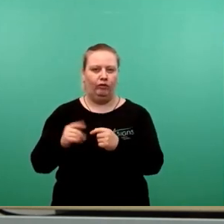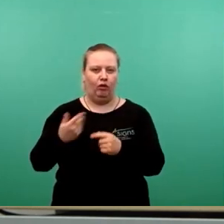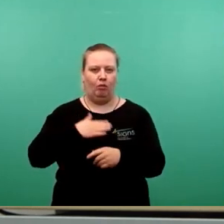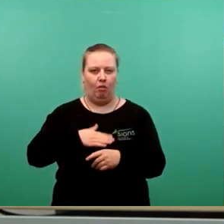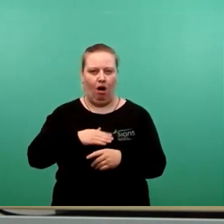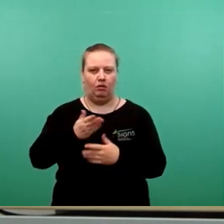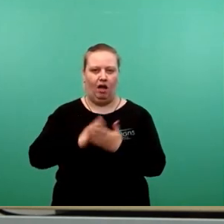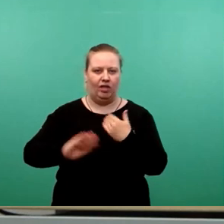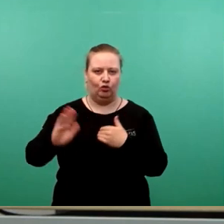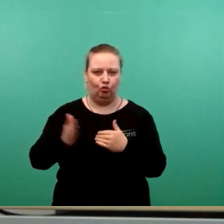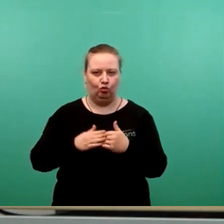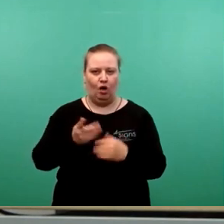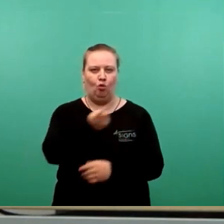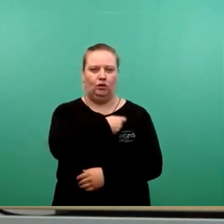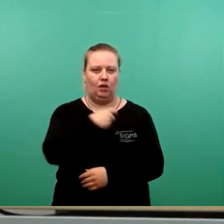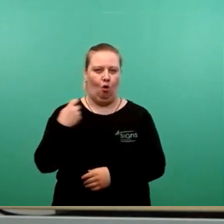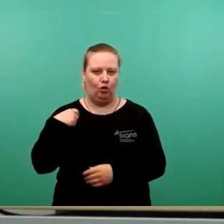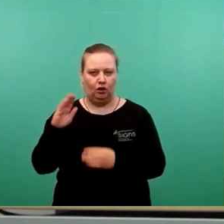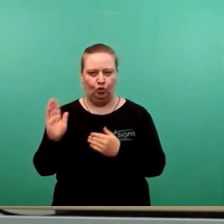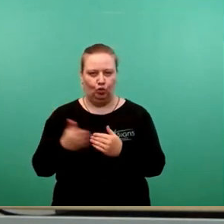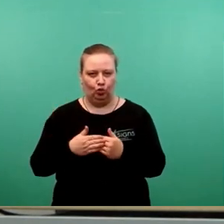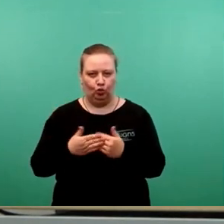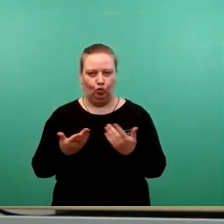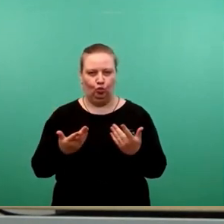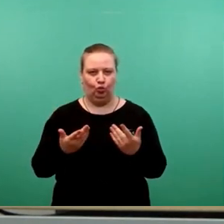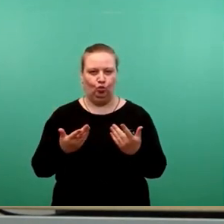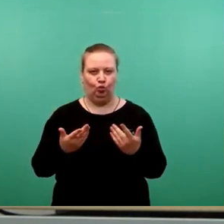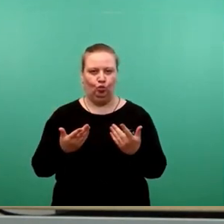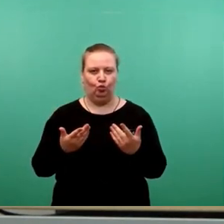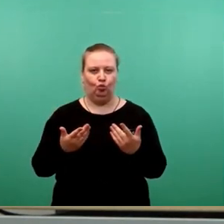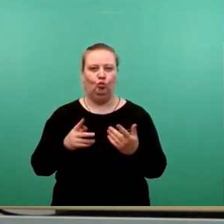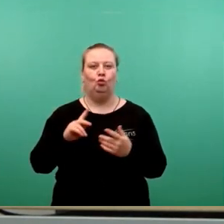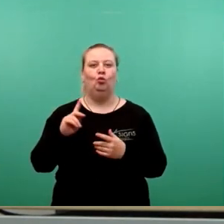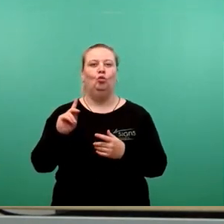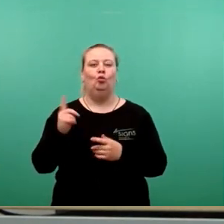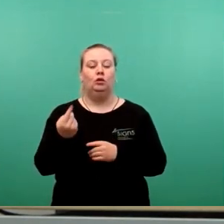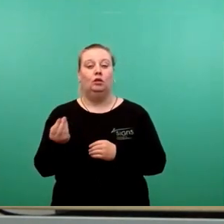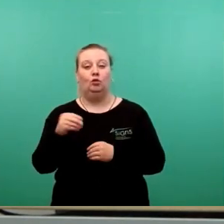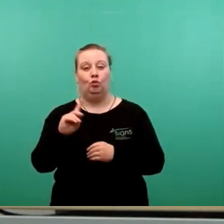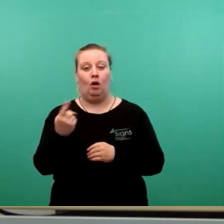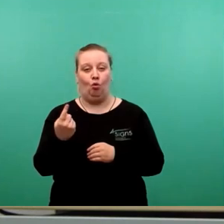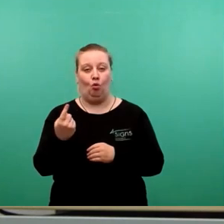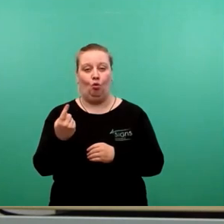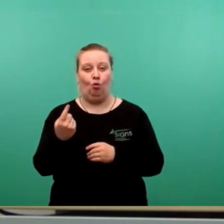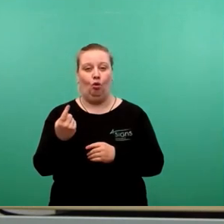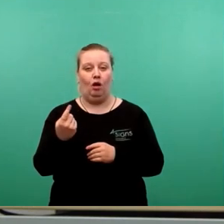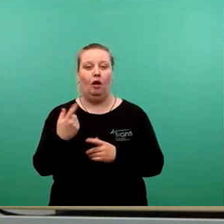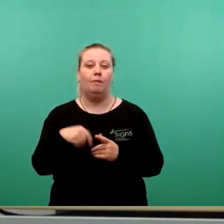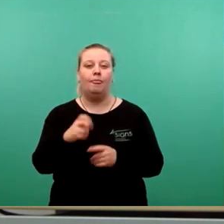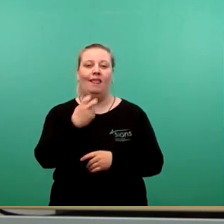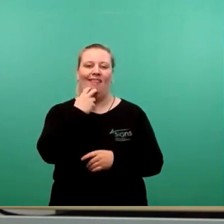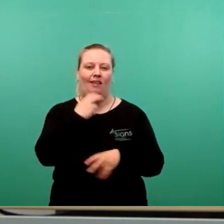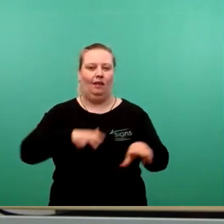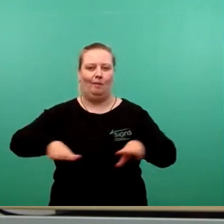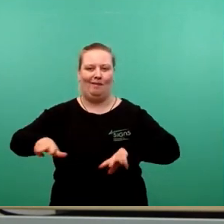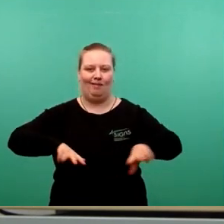Saunen gegeben zur Energieeinsparung. Und es wird Durchführung eines Energiemanagements zum